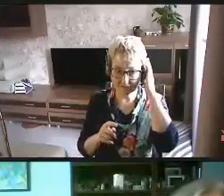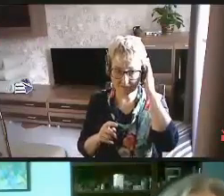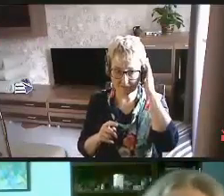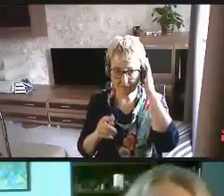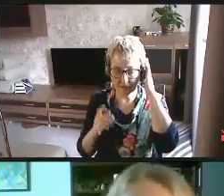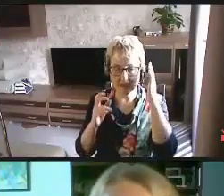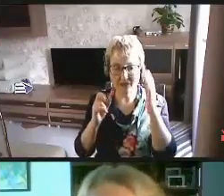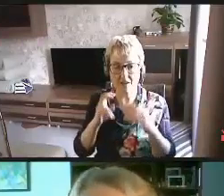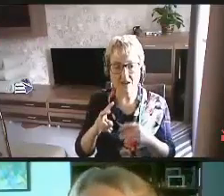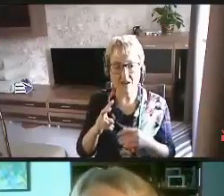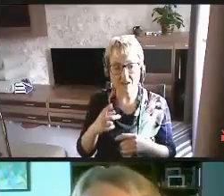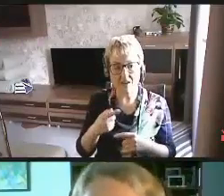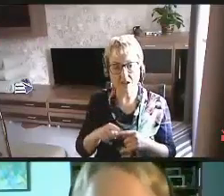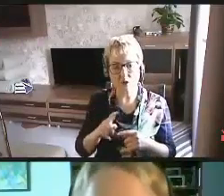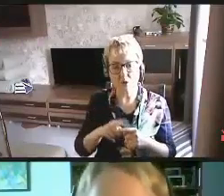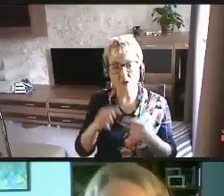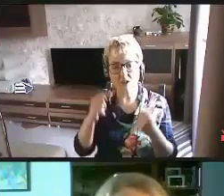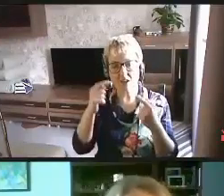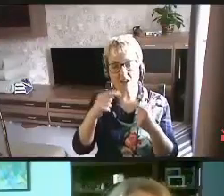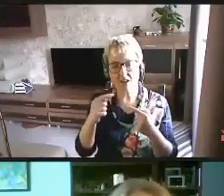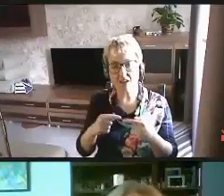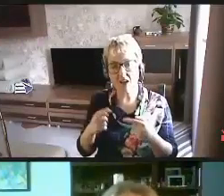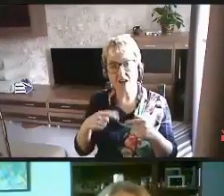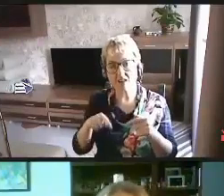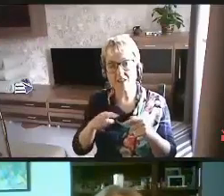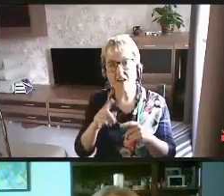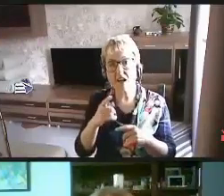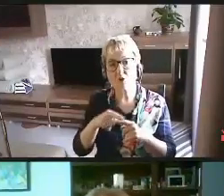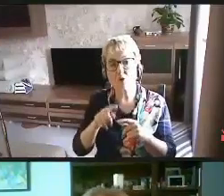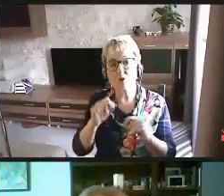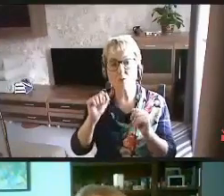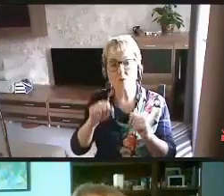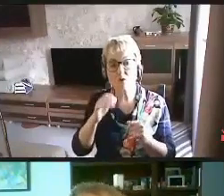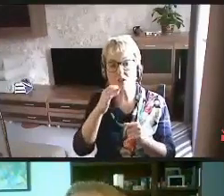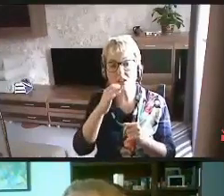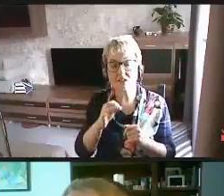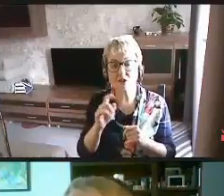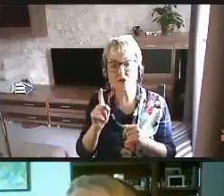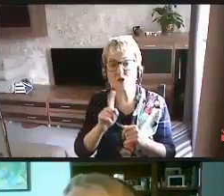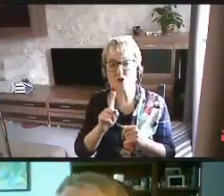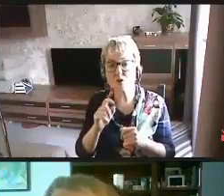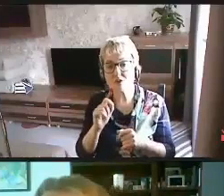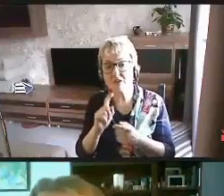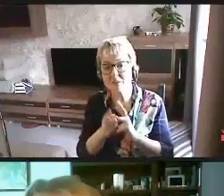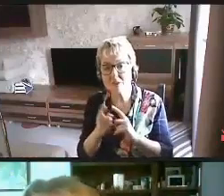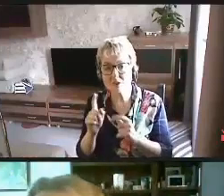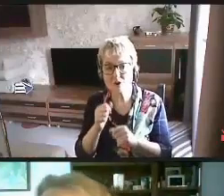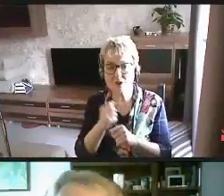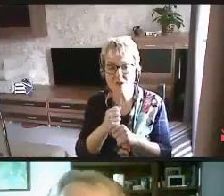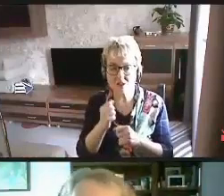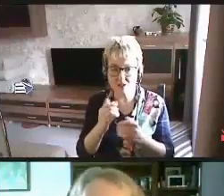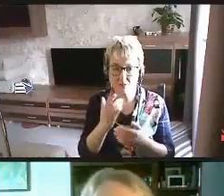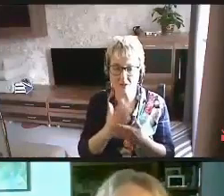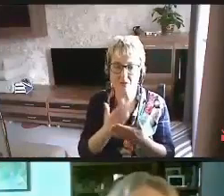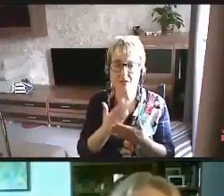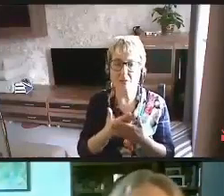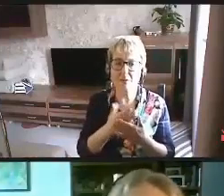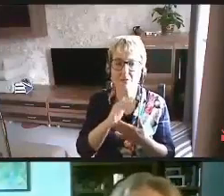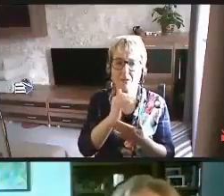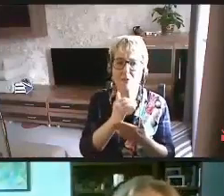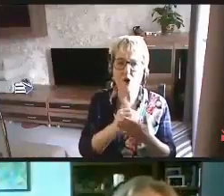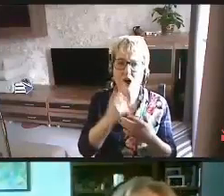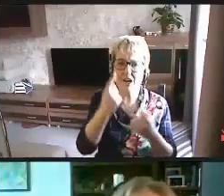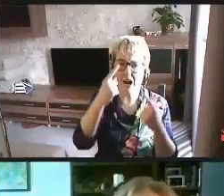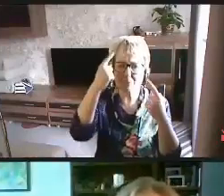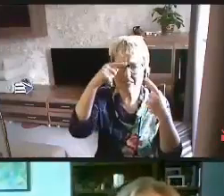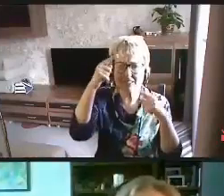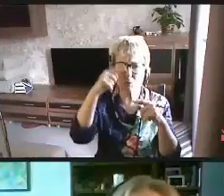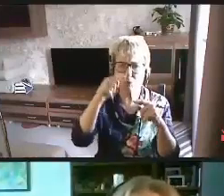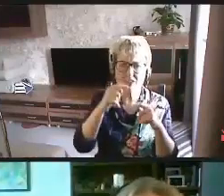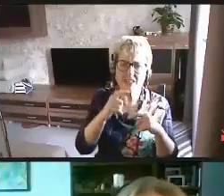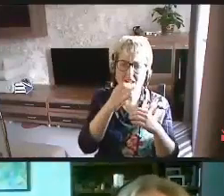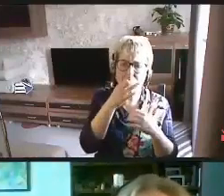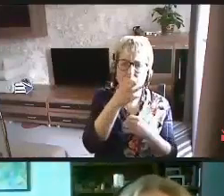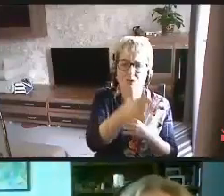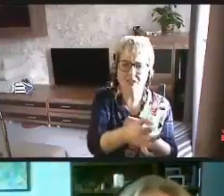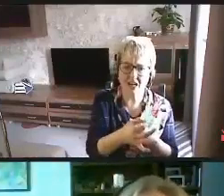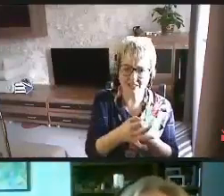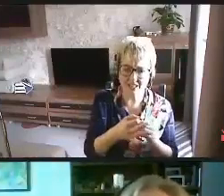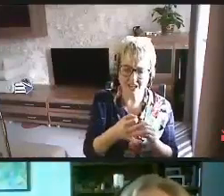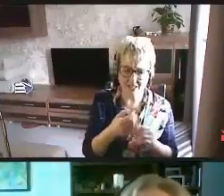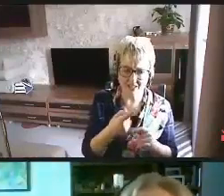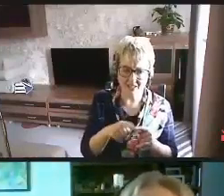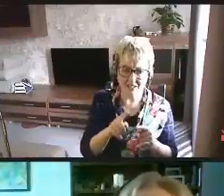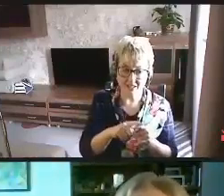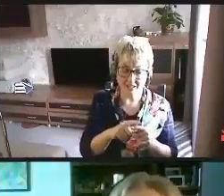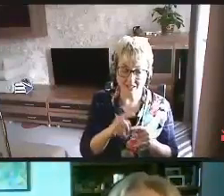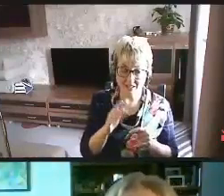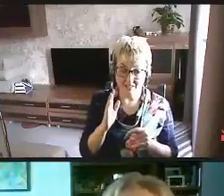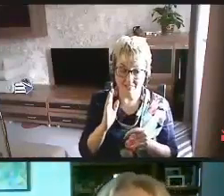такие организации, которые конкретно могут сказать, что изменить, что делать, ну, сказать, допустим, программисту, дизайнеру или еще кому-то? Значит,